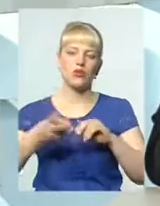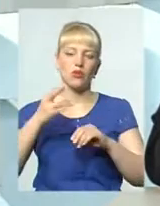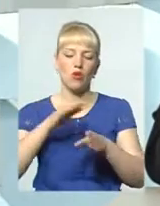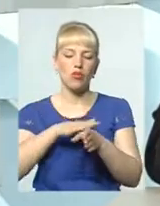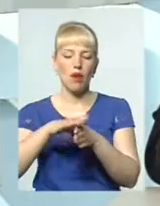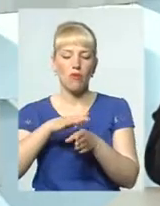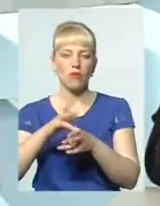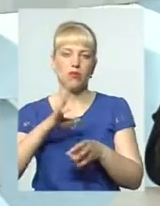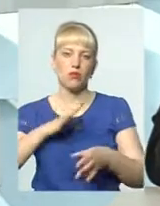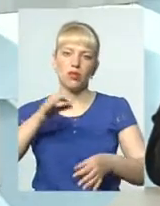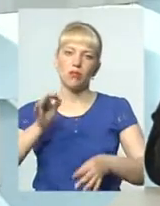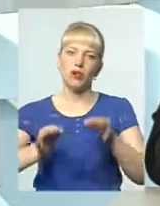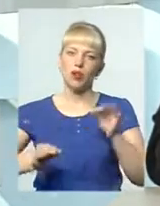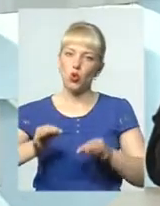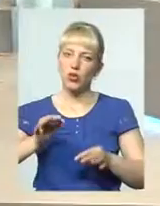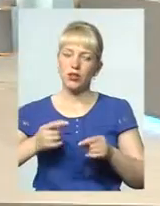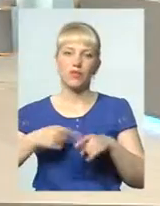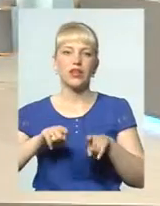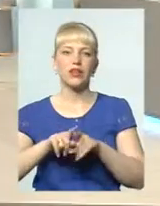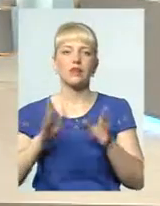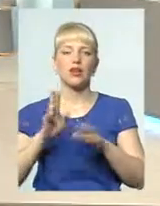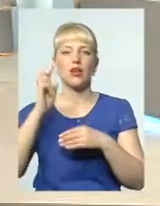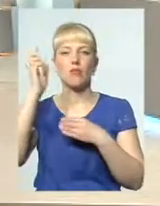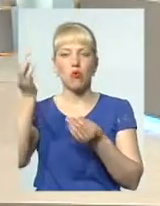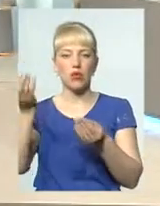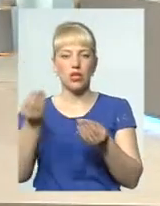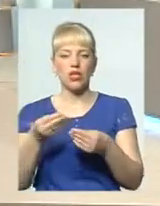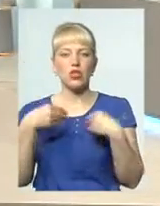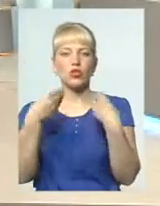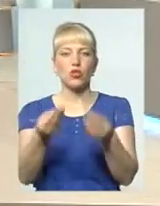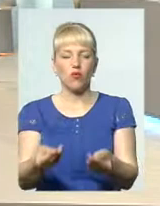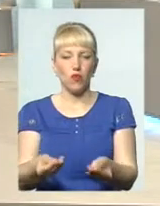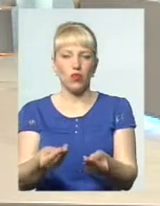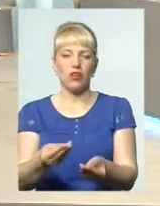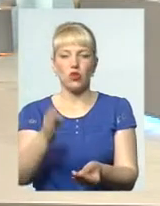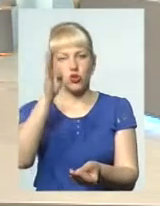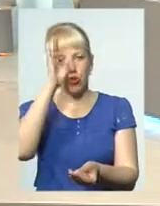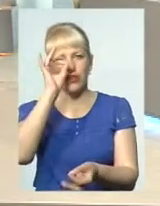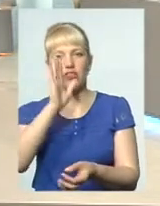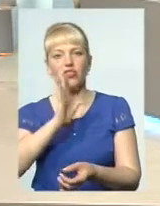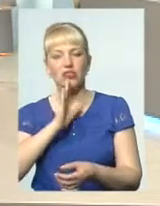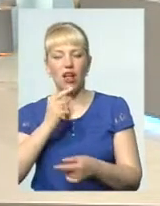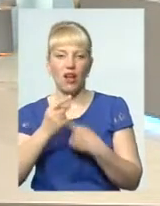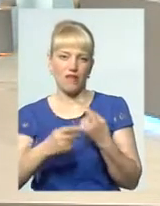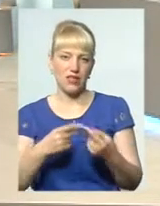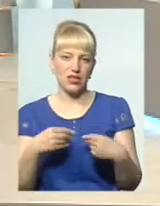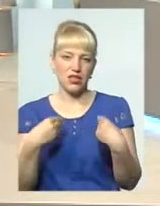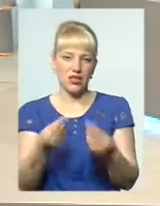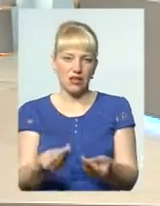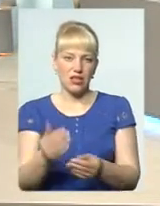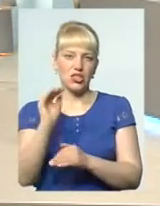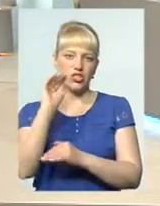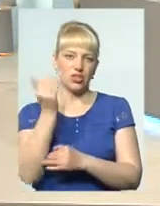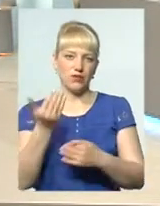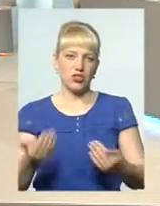має бути природній, і воно має бути таким, яких бокс утворив чоловіком і жінкою, і наслідок їх є дитина, дар життя дитині.